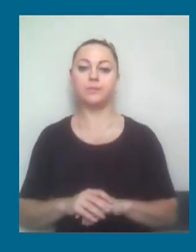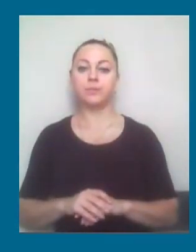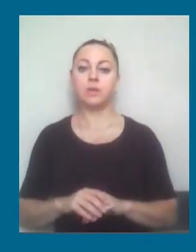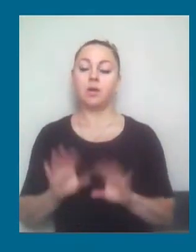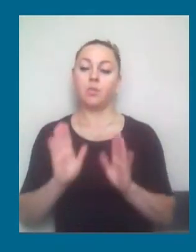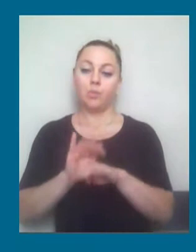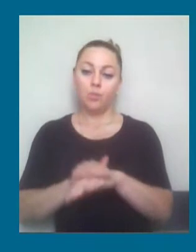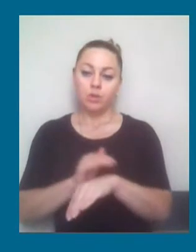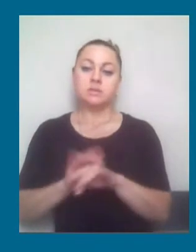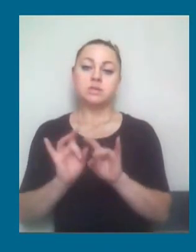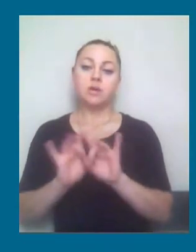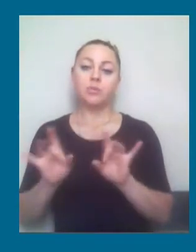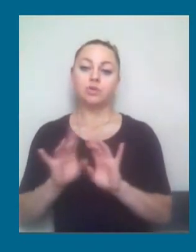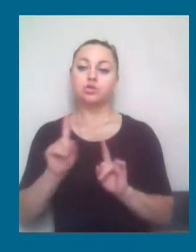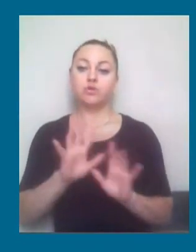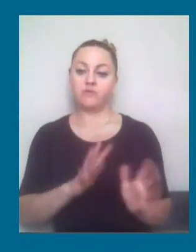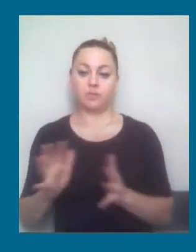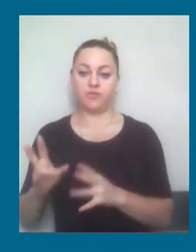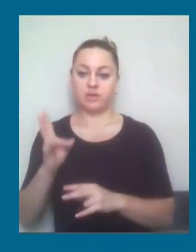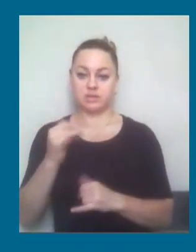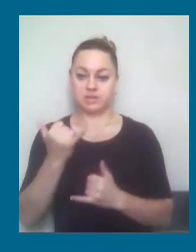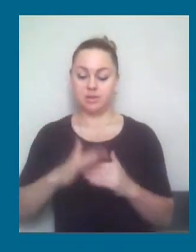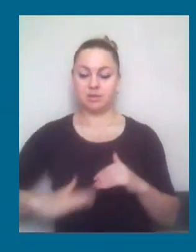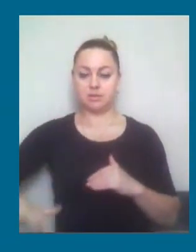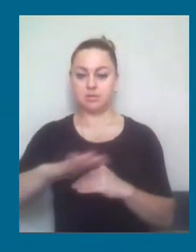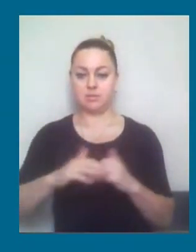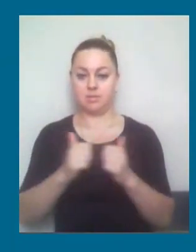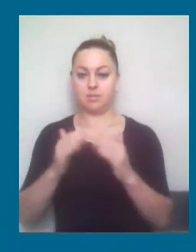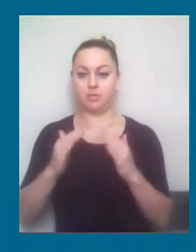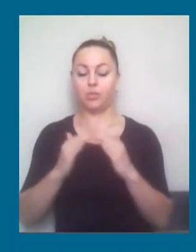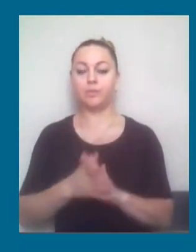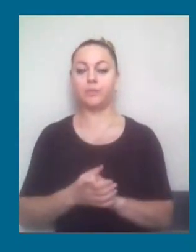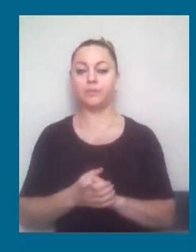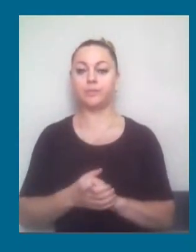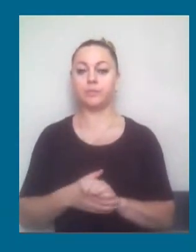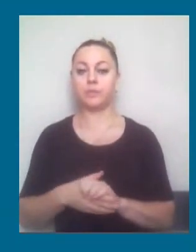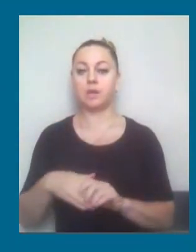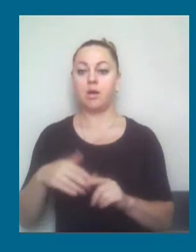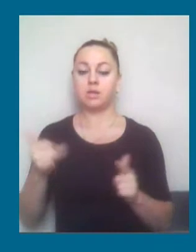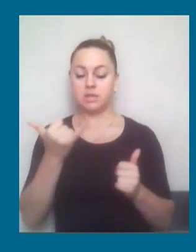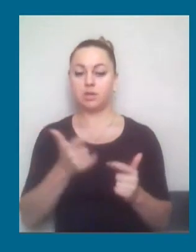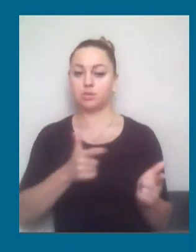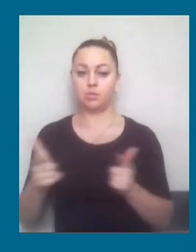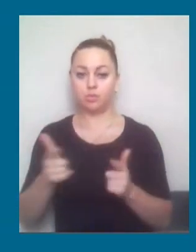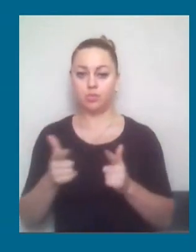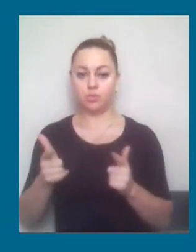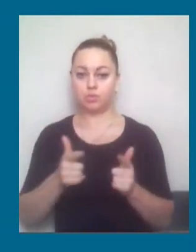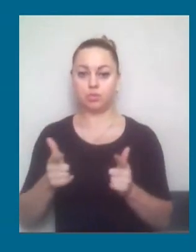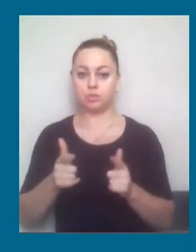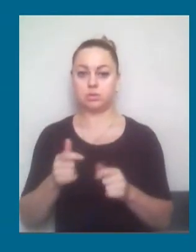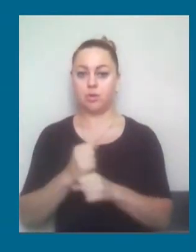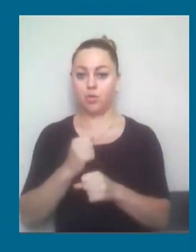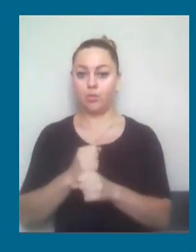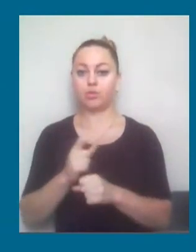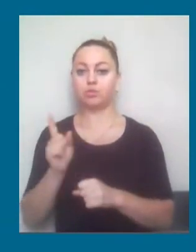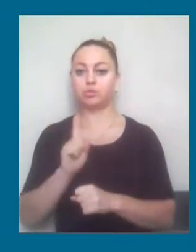безпосередньо відбувається на території? Які роботи ведуться? Ведуться підготовчі роботи для того, щоб провести